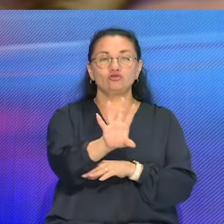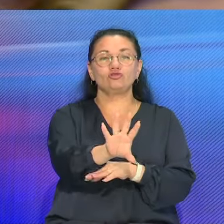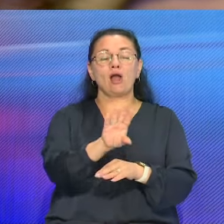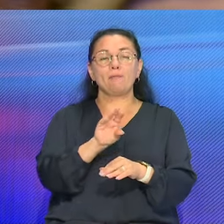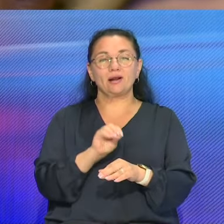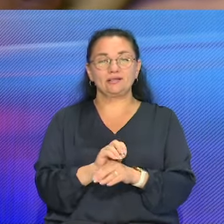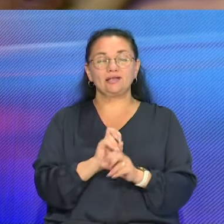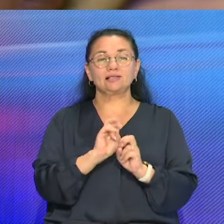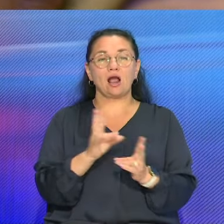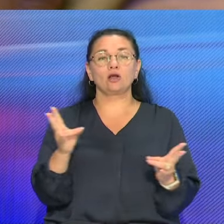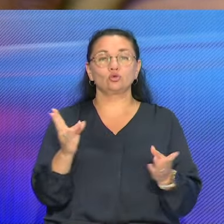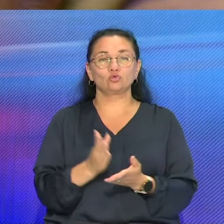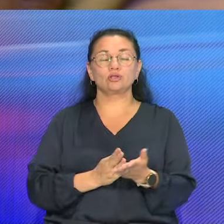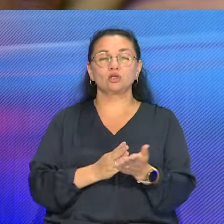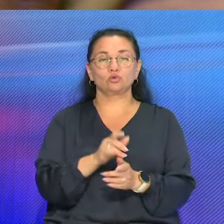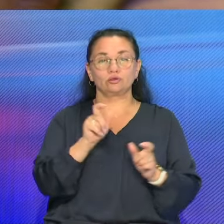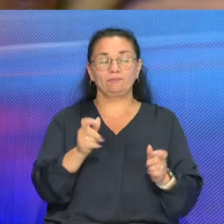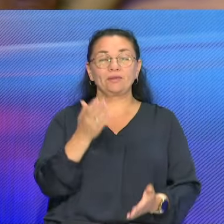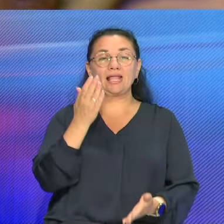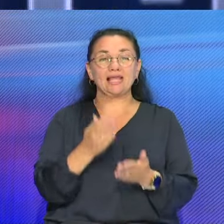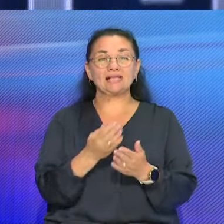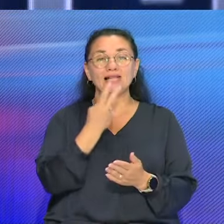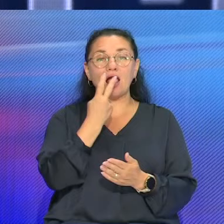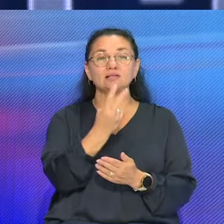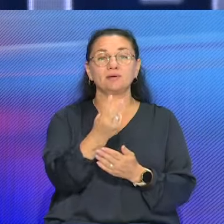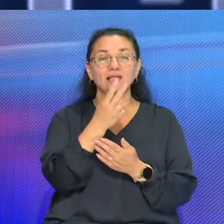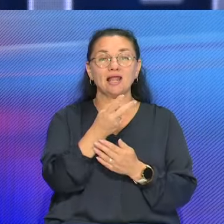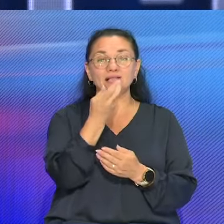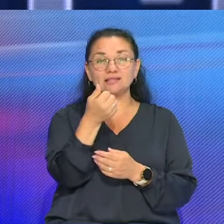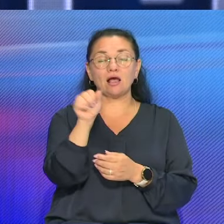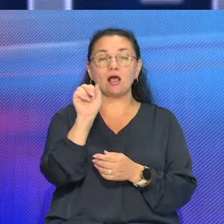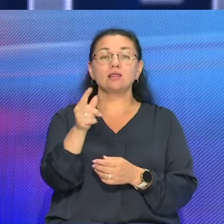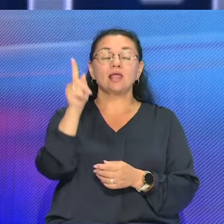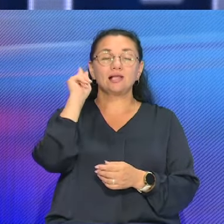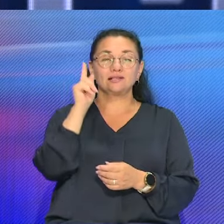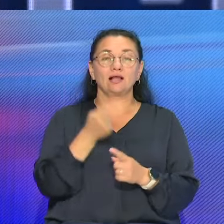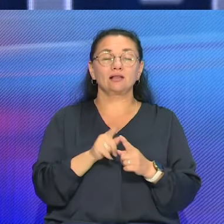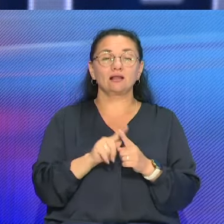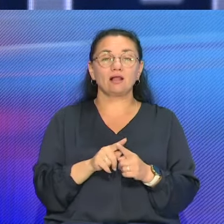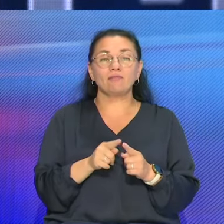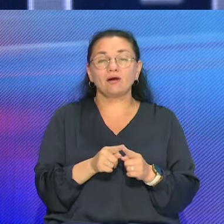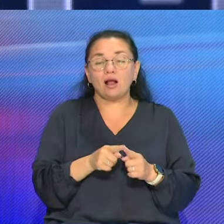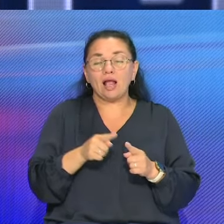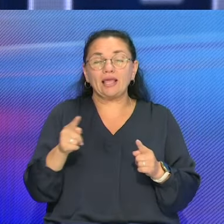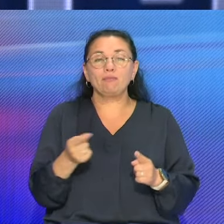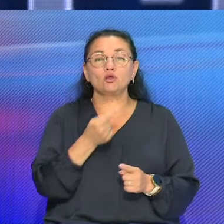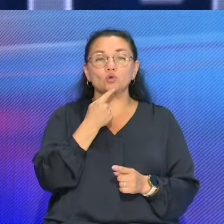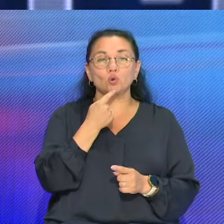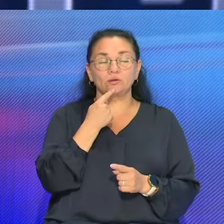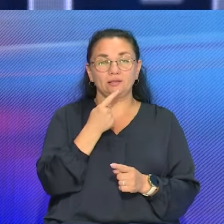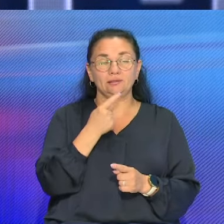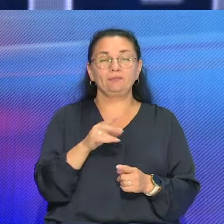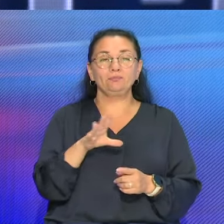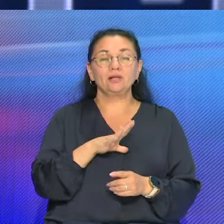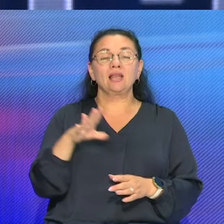как служить людям. Если глянуться назад и посмотреть, какой путь прошла отечественная торговля, с какими трудностями пришлось